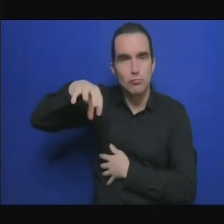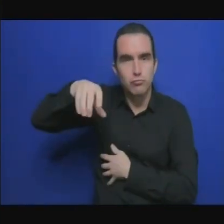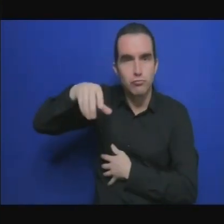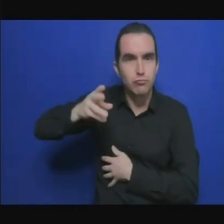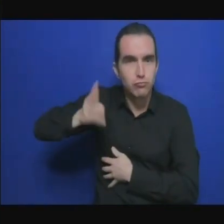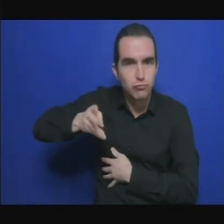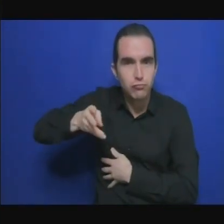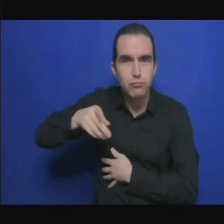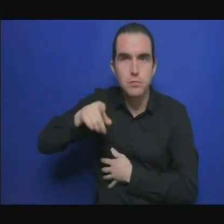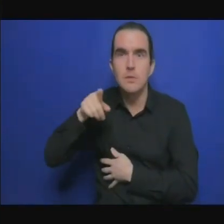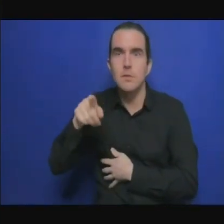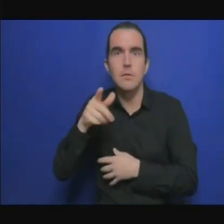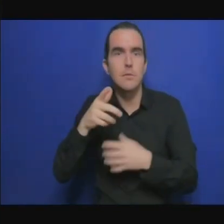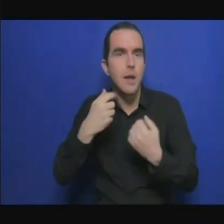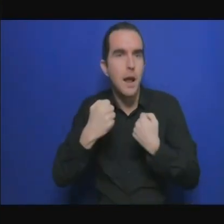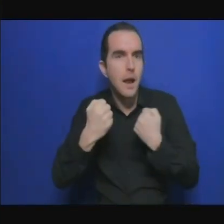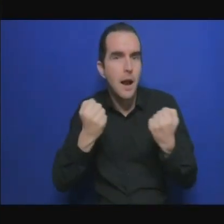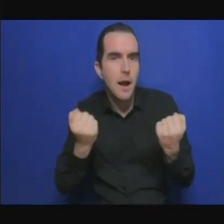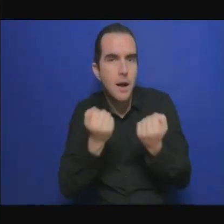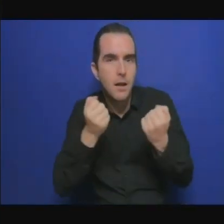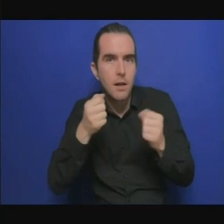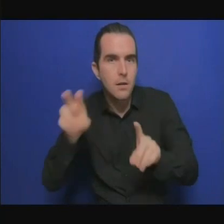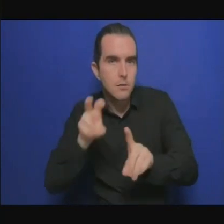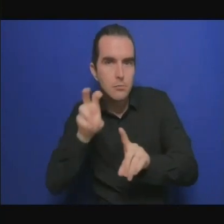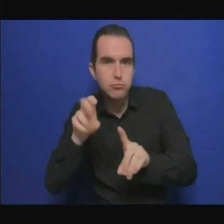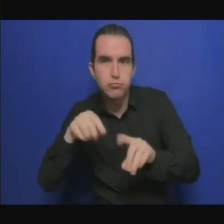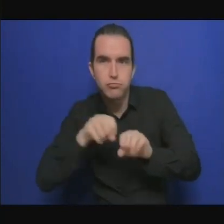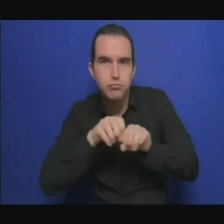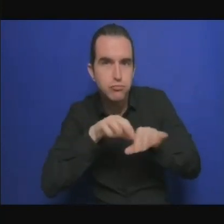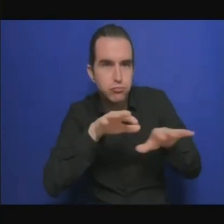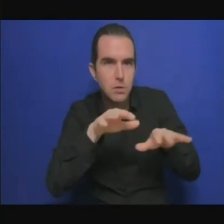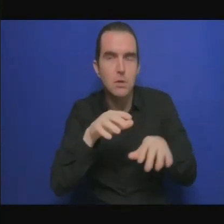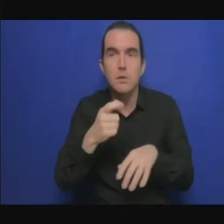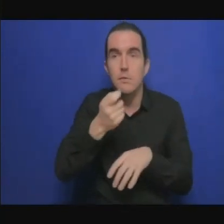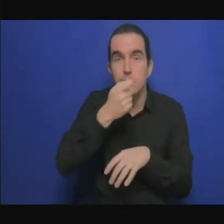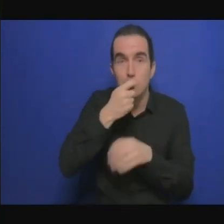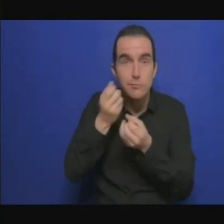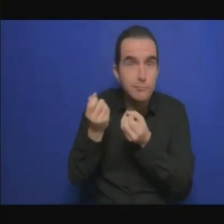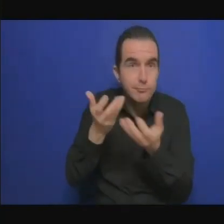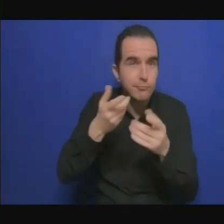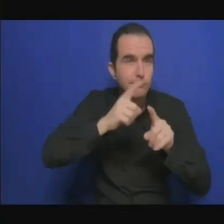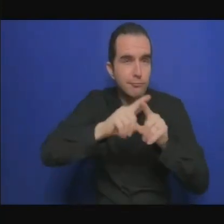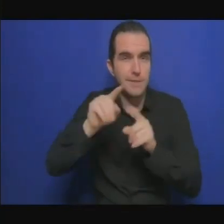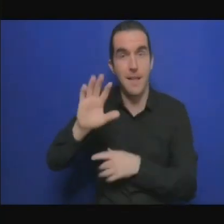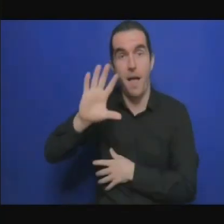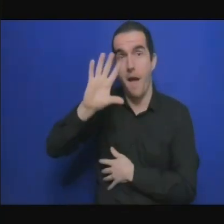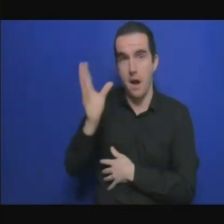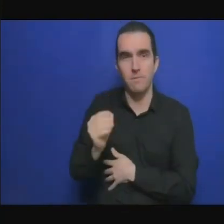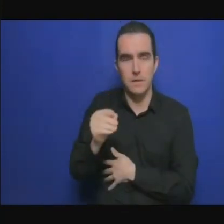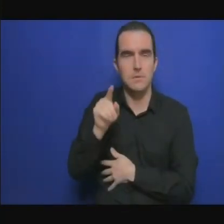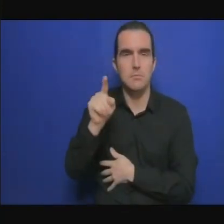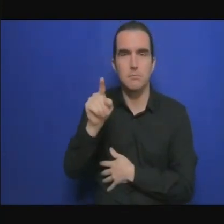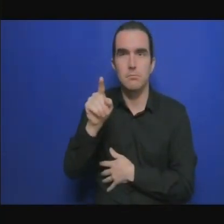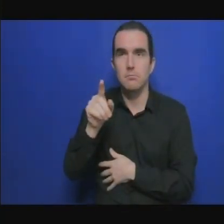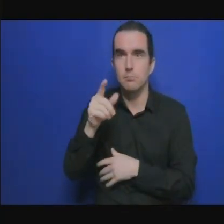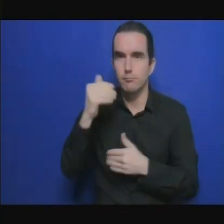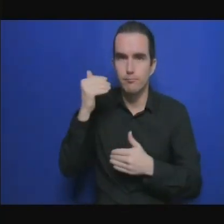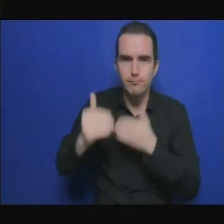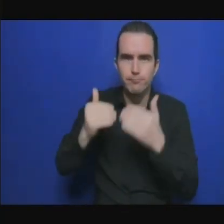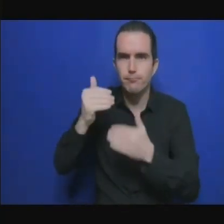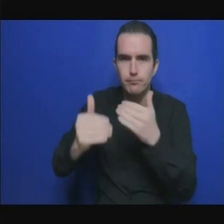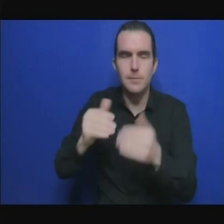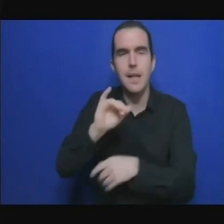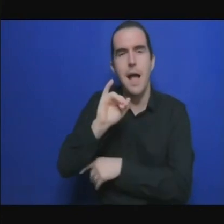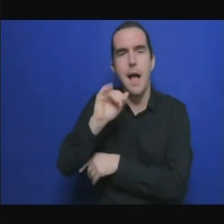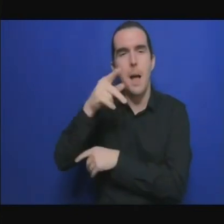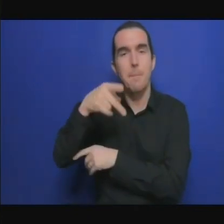principal du rapport spécial de l'IPCC sur l'impact du 1,5 degré. Il